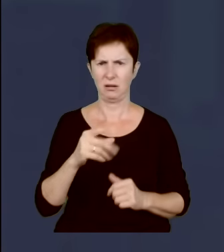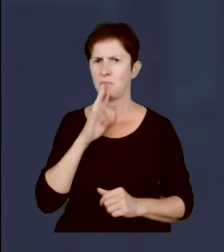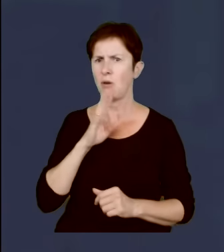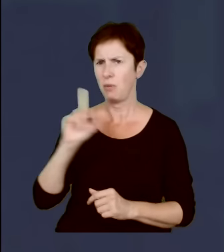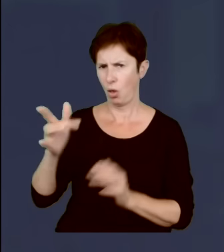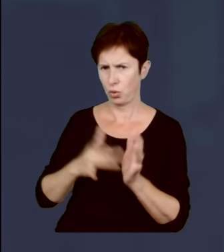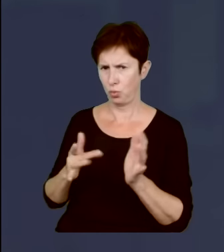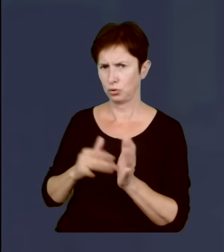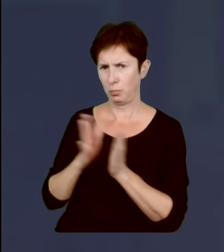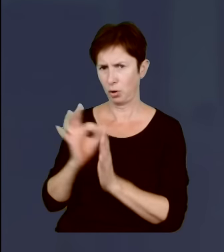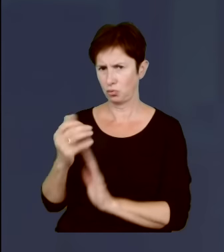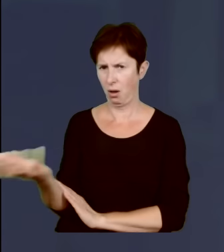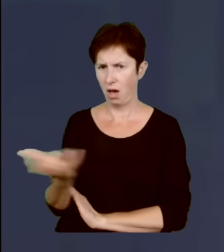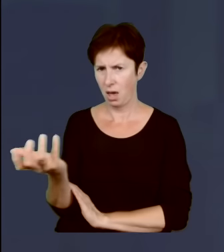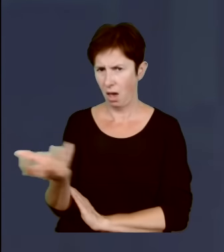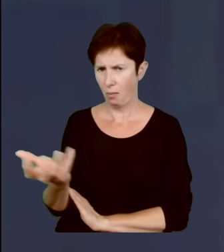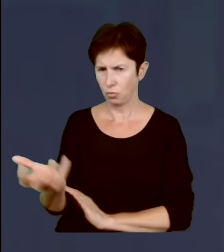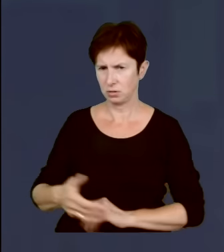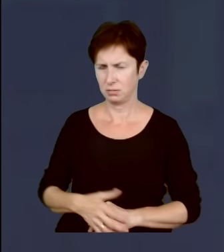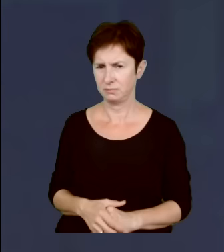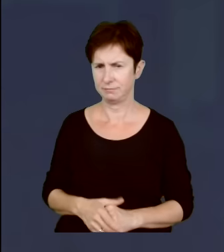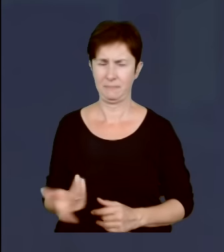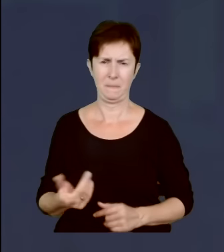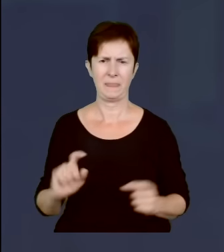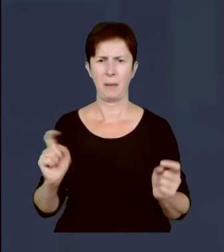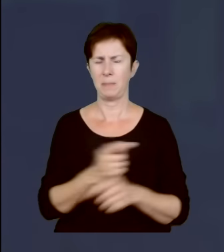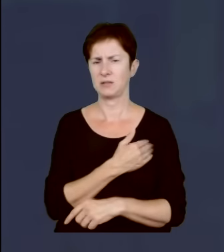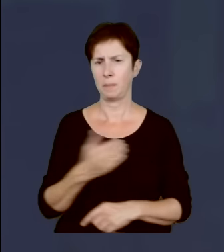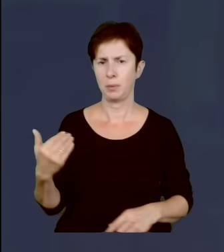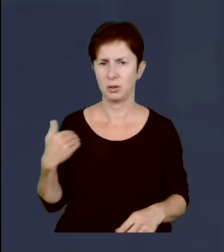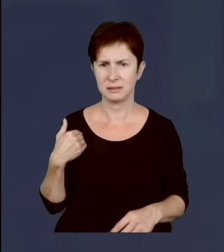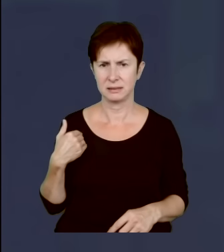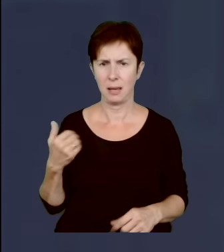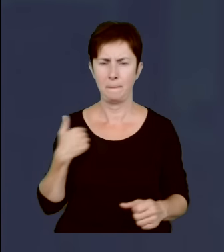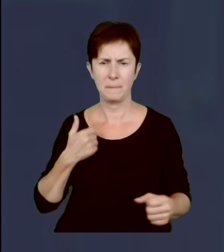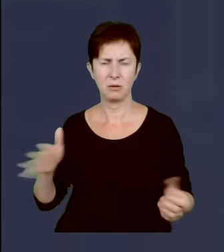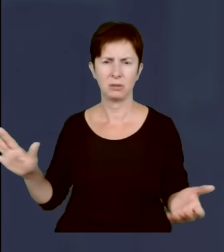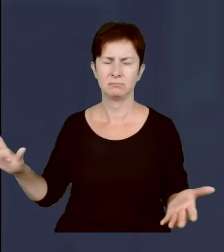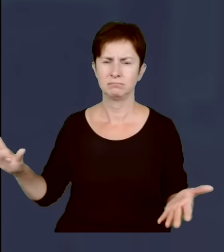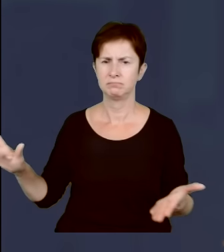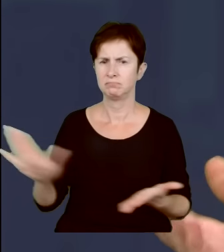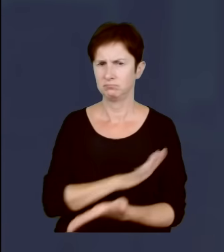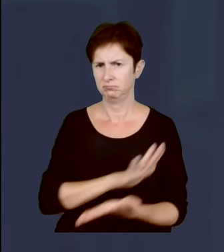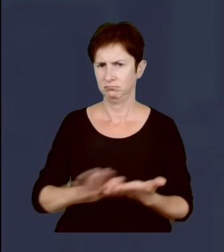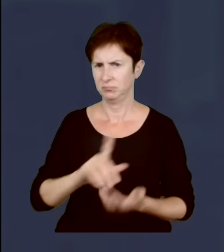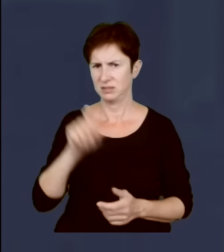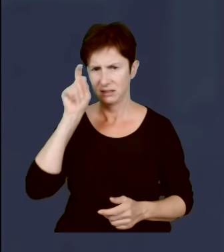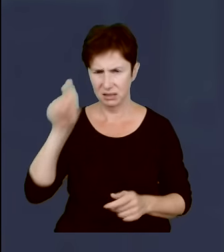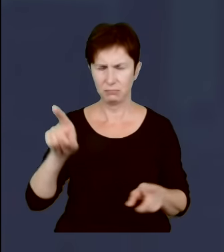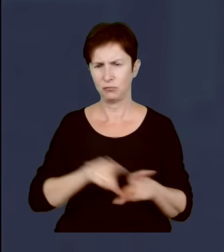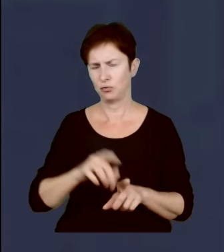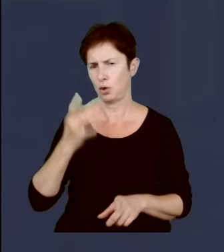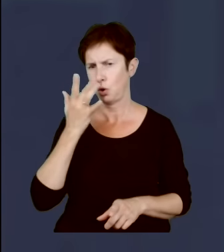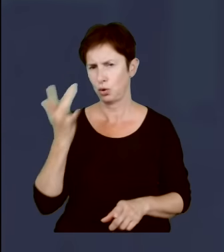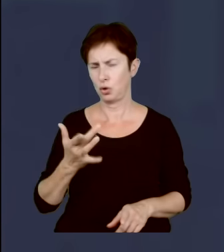Właśnie. Zabrzmiało bardzo źle. Państwo polskie zostało zgładzone przez Niemców i przez Rosjan, bo to